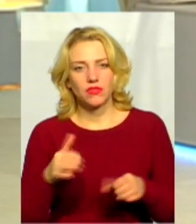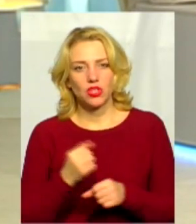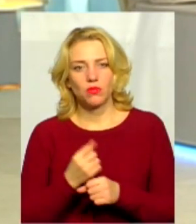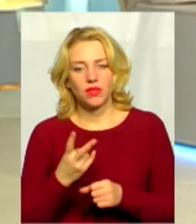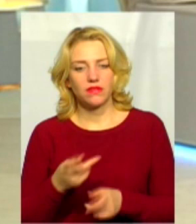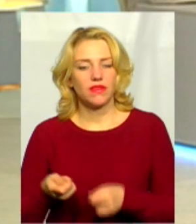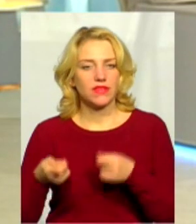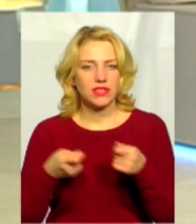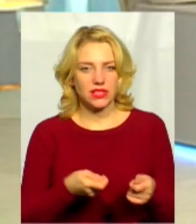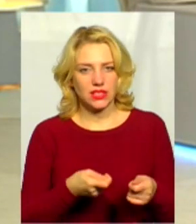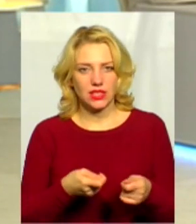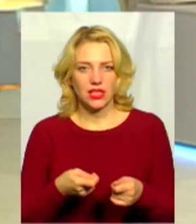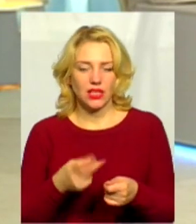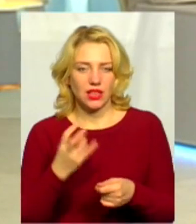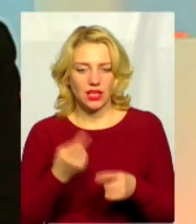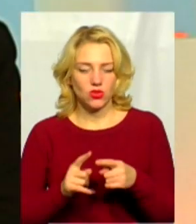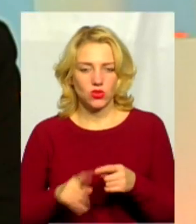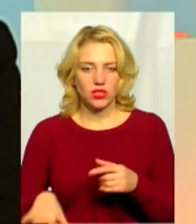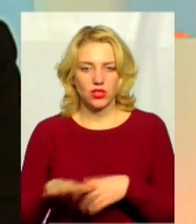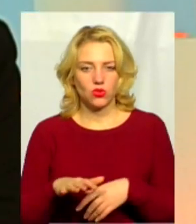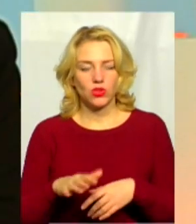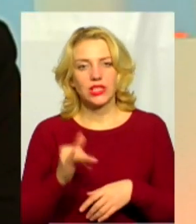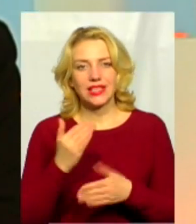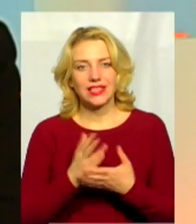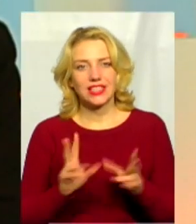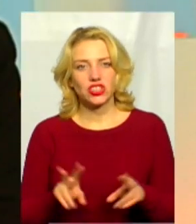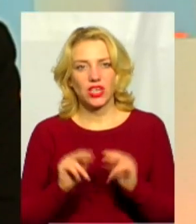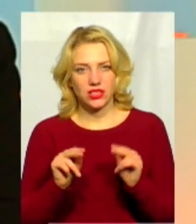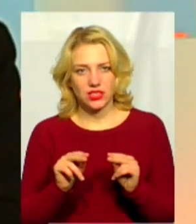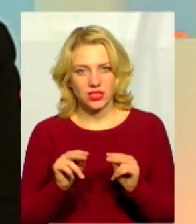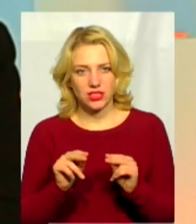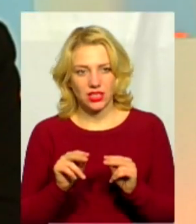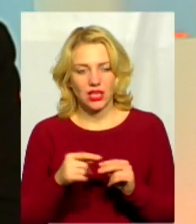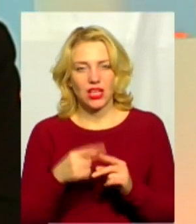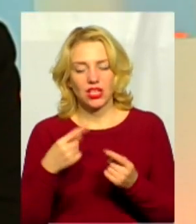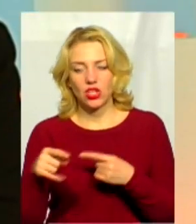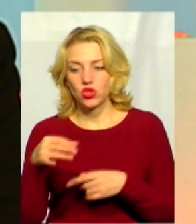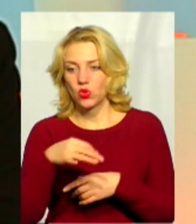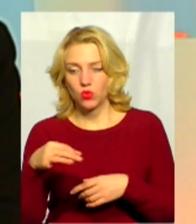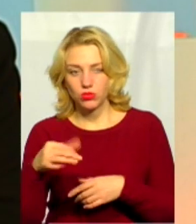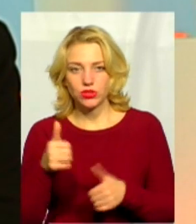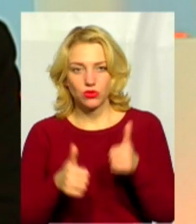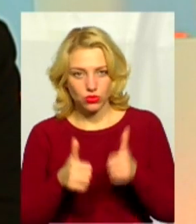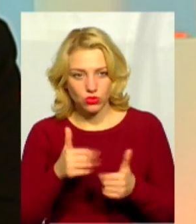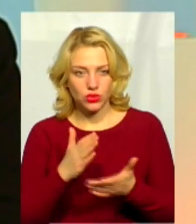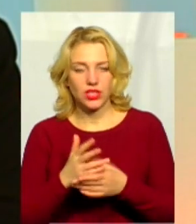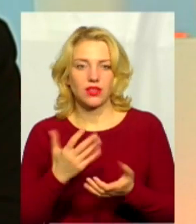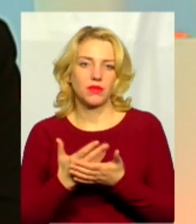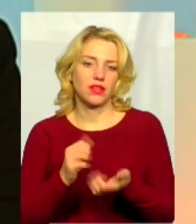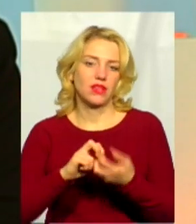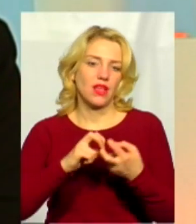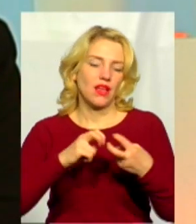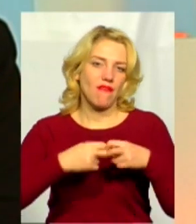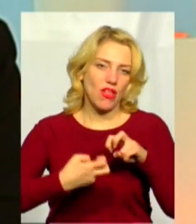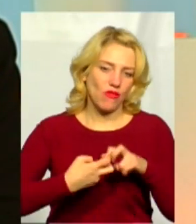Тобто візити на цю територію, досліджували. І є шанси, звісно, інші області конкурують. Зокрема, Івано-Франківська